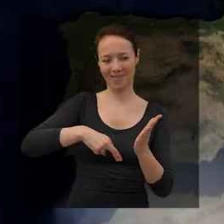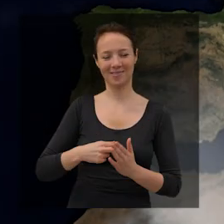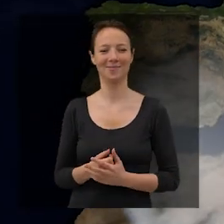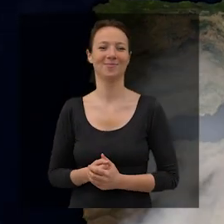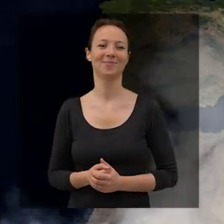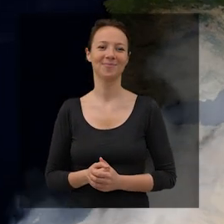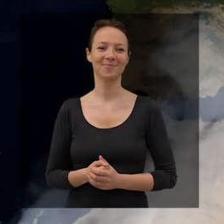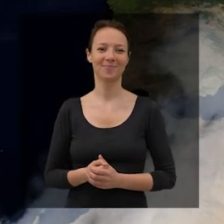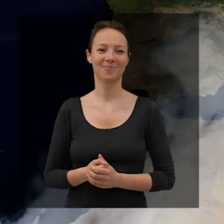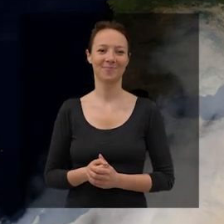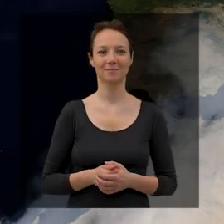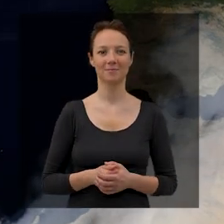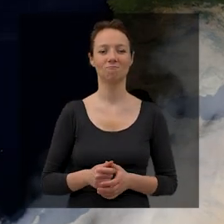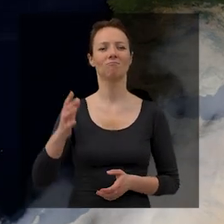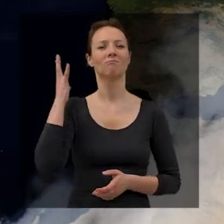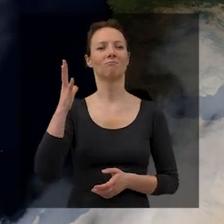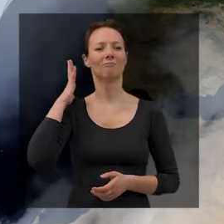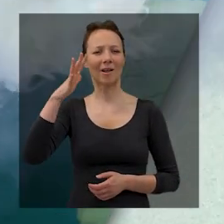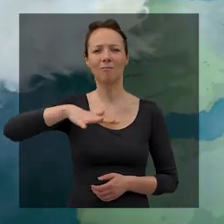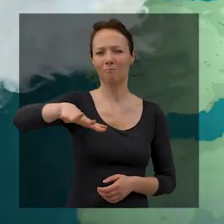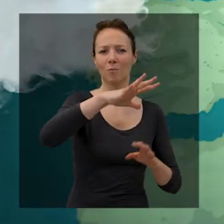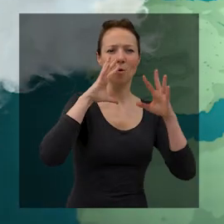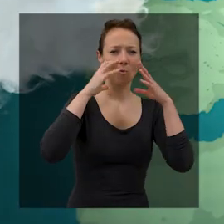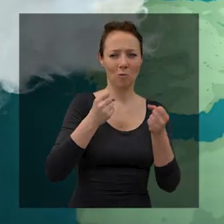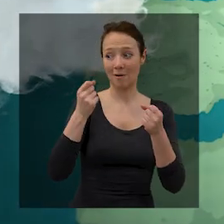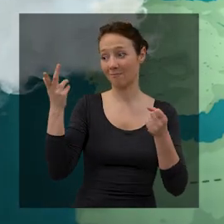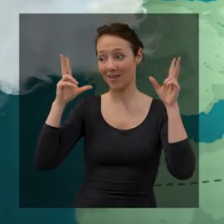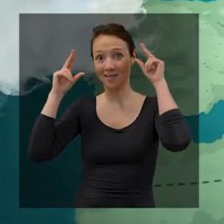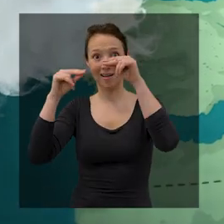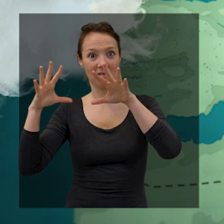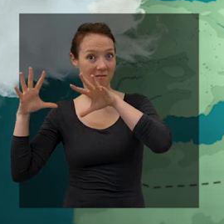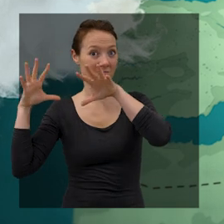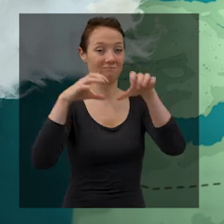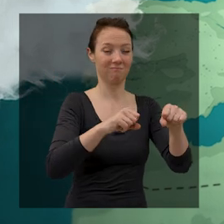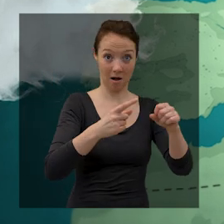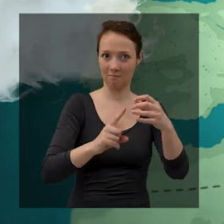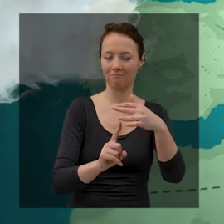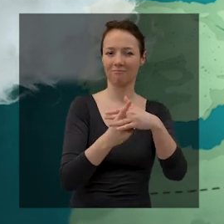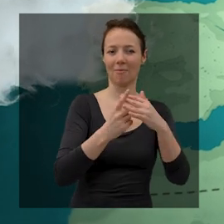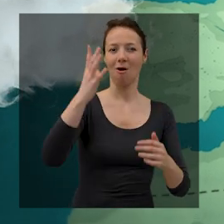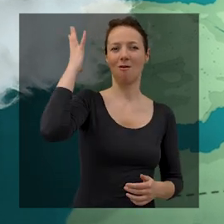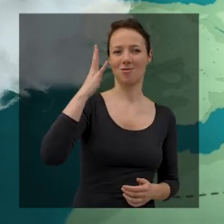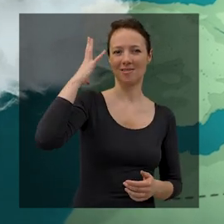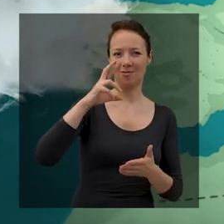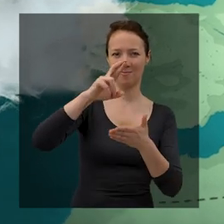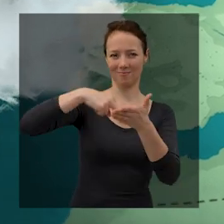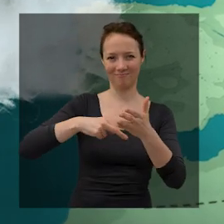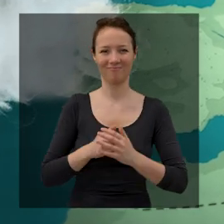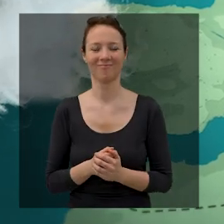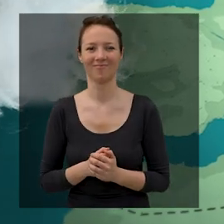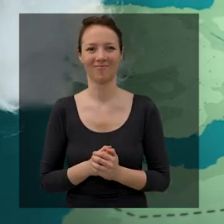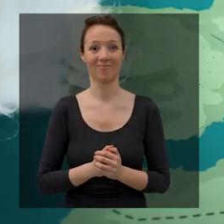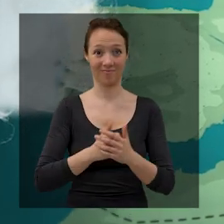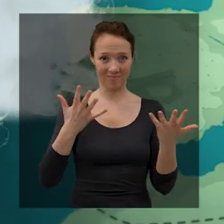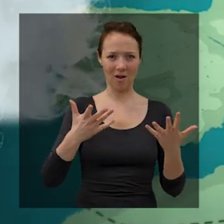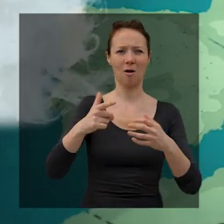naît après la conquête de la Gaule par Jules César. Les territoires des tribus gauloises sont alors intégrés à l'Empire romain et organisés en